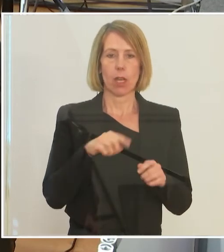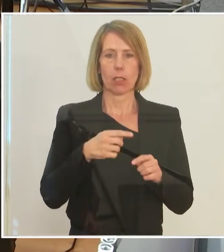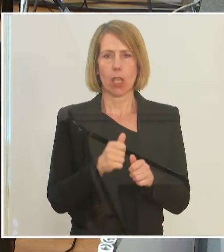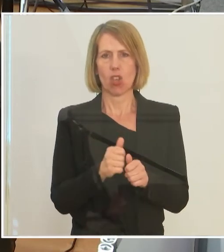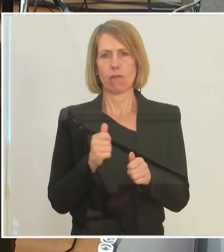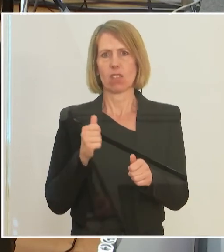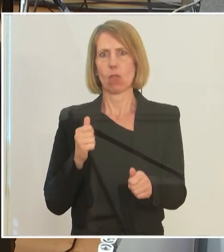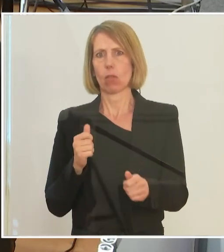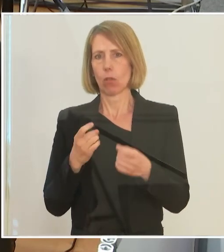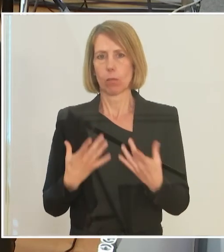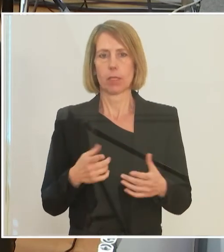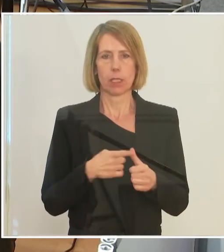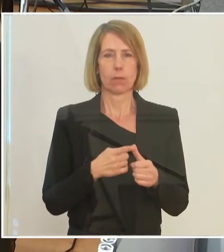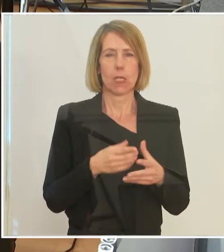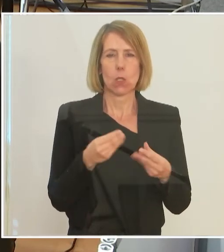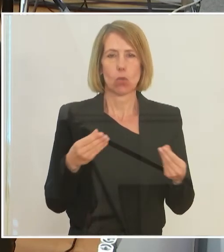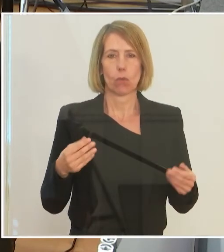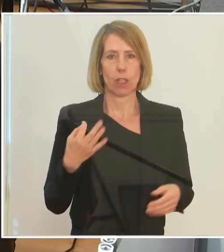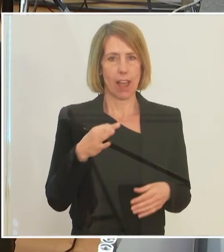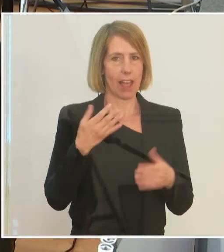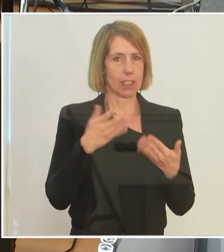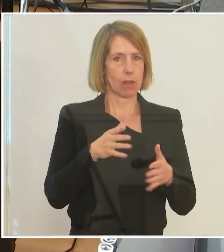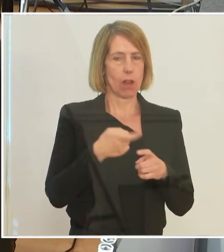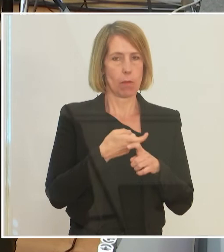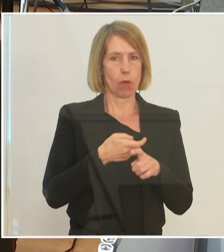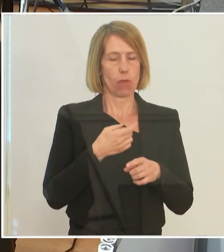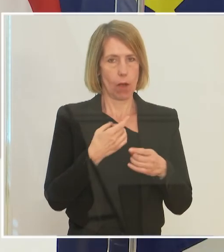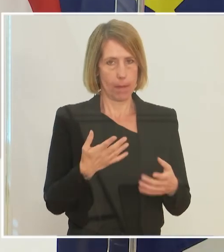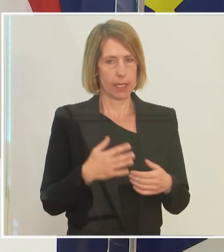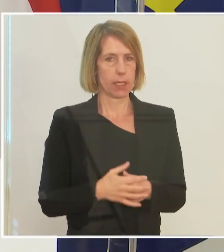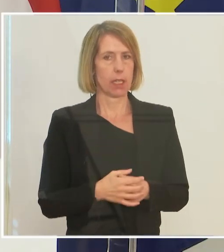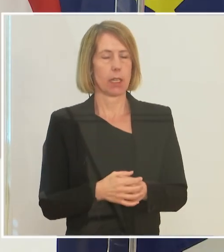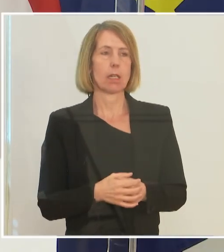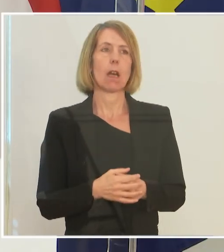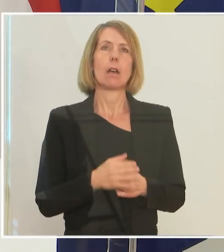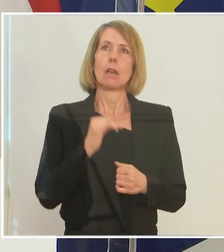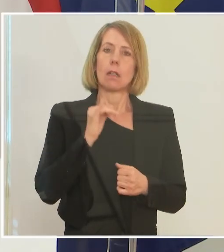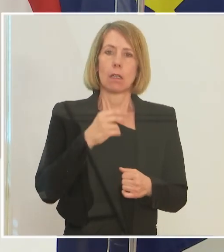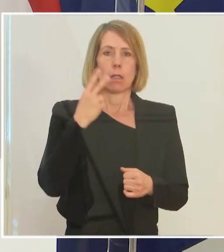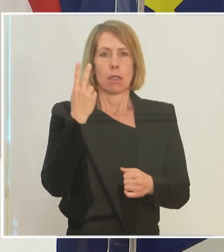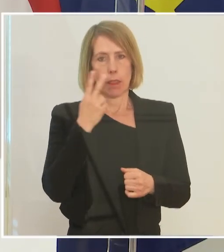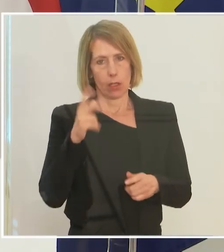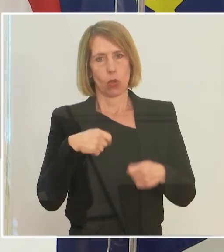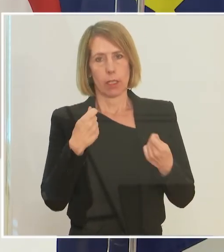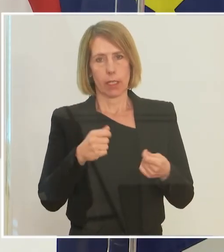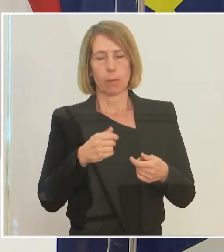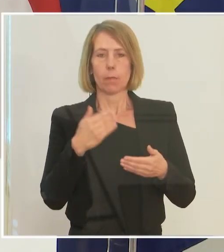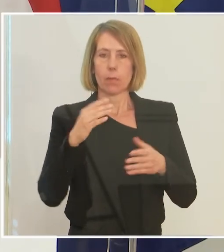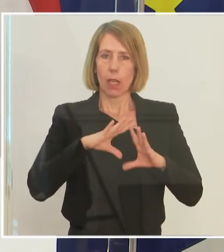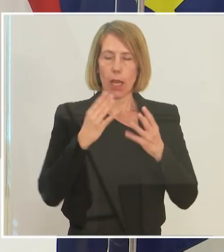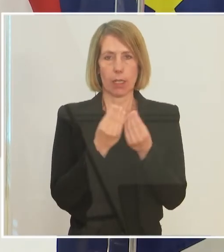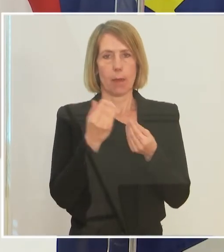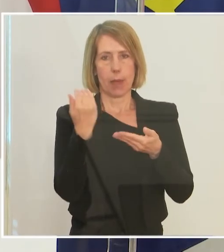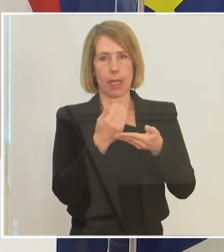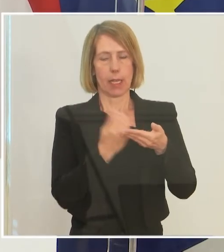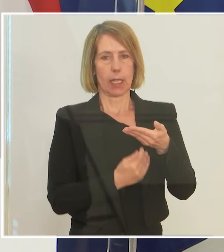kommen wird, wenn da sehr viele Einzelfallprüfungen dann da sind? Naja, es wird natürlich generelle Regeln geben müssen. Also man darf jetzt, glaube ich,